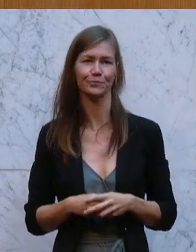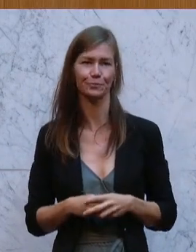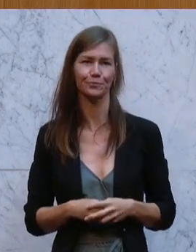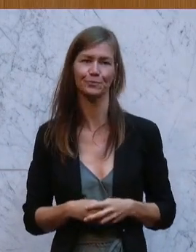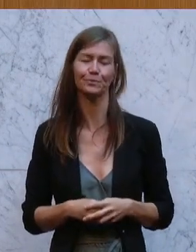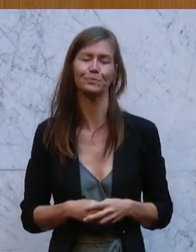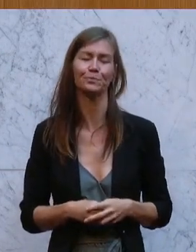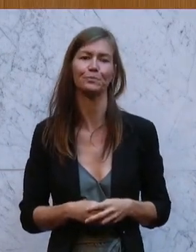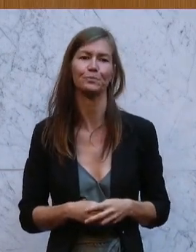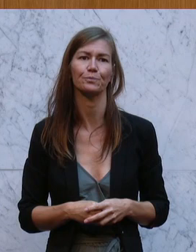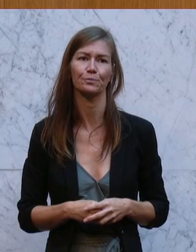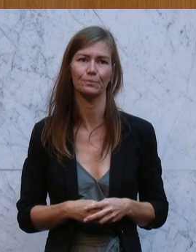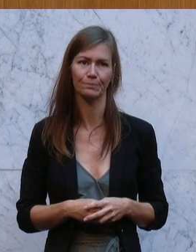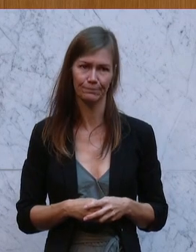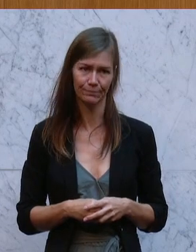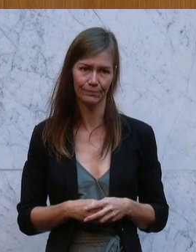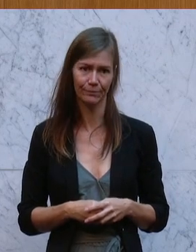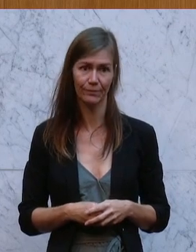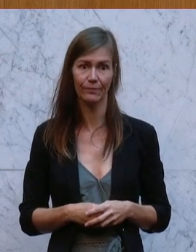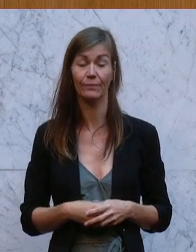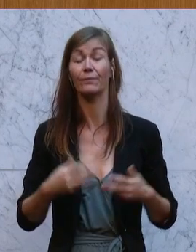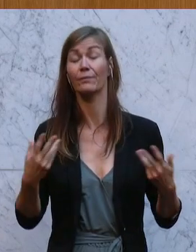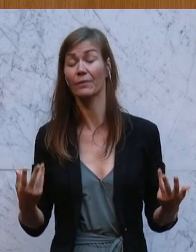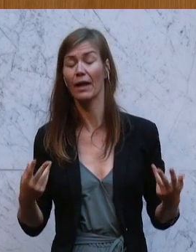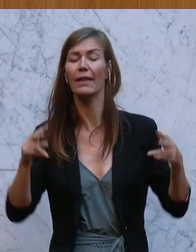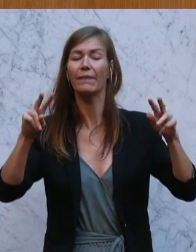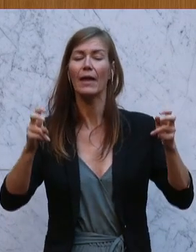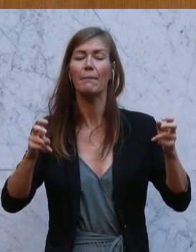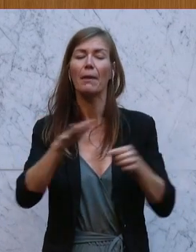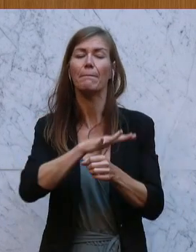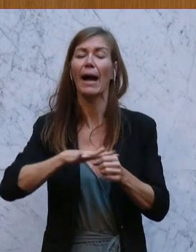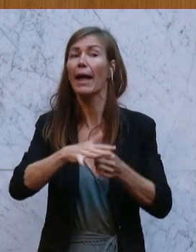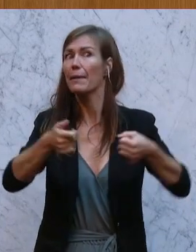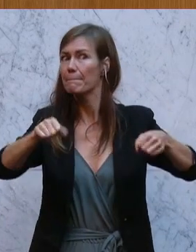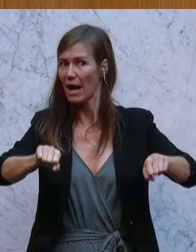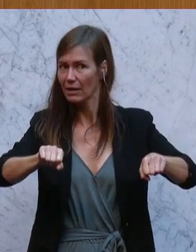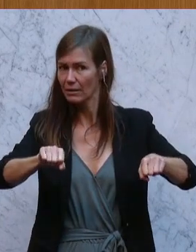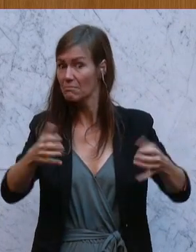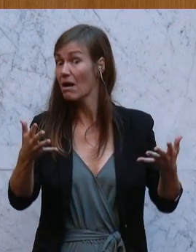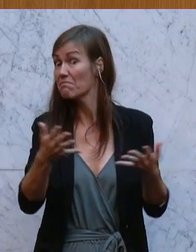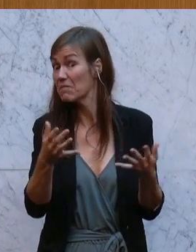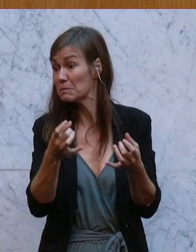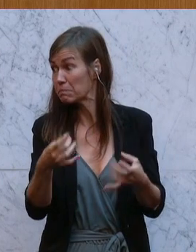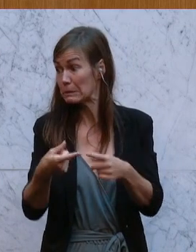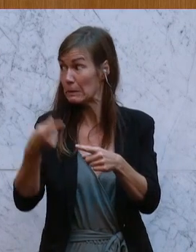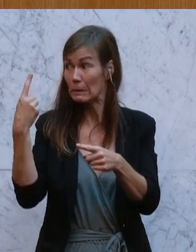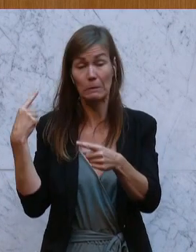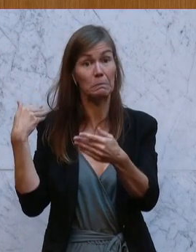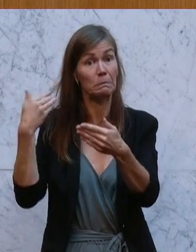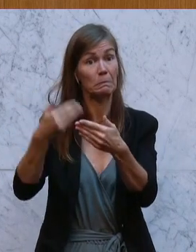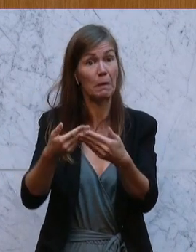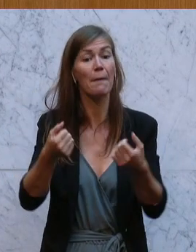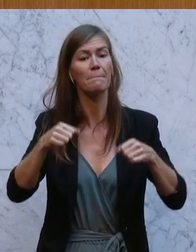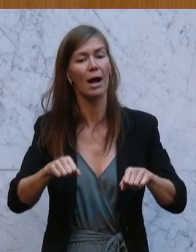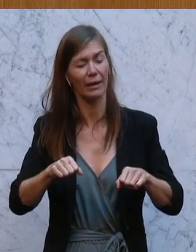Und wenn wir uns jetzt anschauen, was im Bankenbereich passiert, dann haben die Banken, das wissen wir ja, im letzten Jahr einen